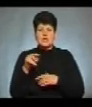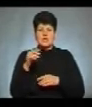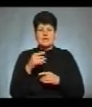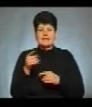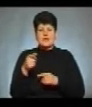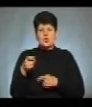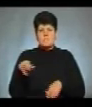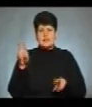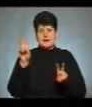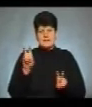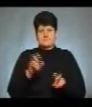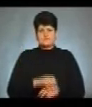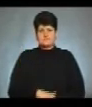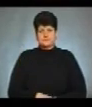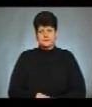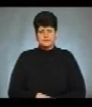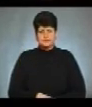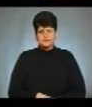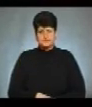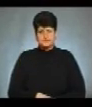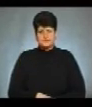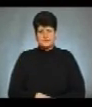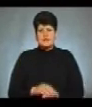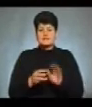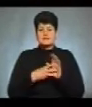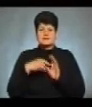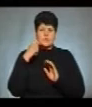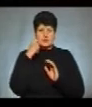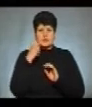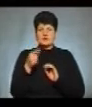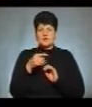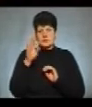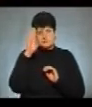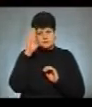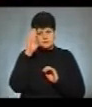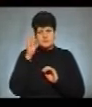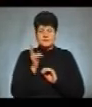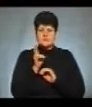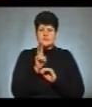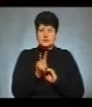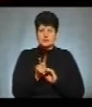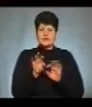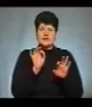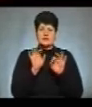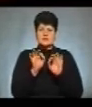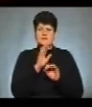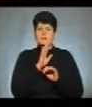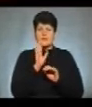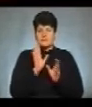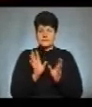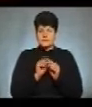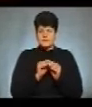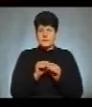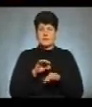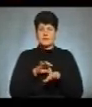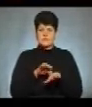Детальніше у сюжеті. Восьмирічний тернополян Дмитро Гаврилюк прийшов на кастинг з мамою Іриною. Проходить